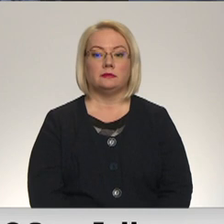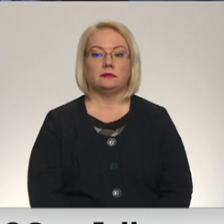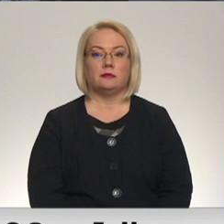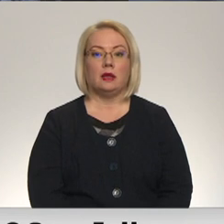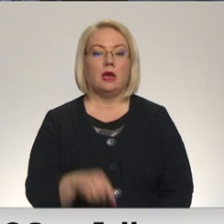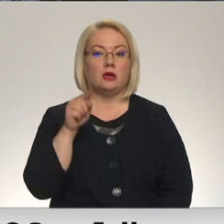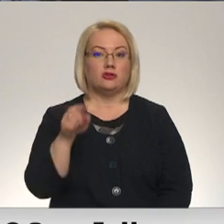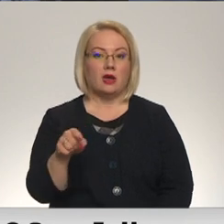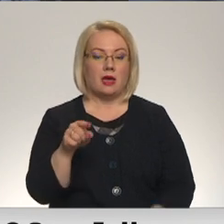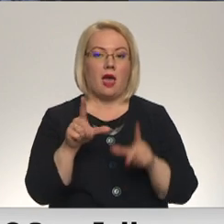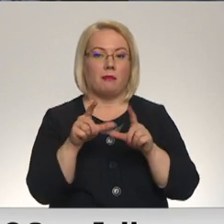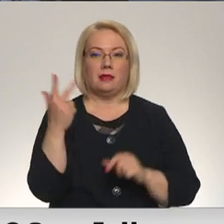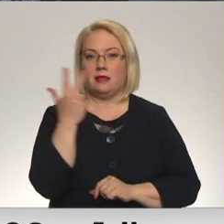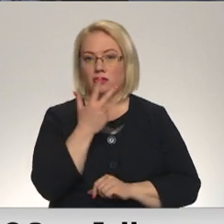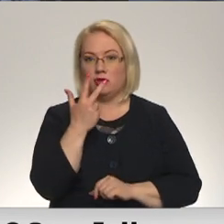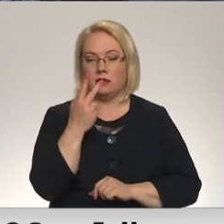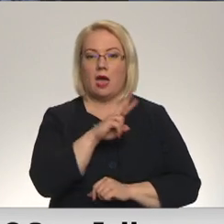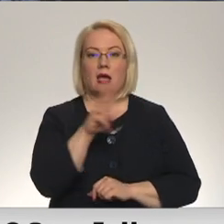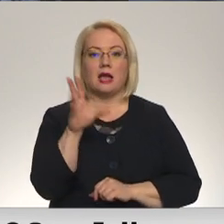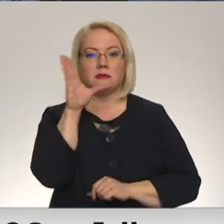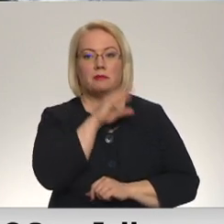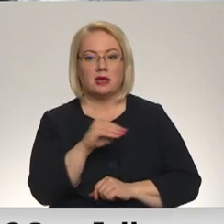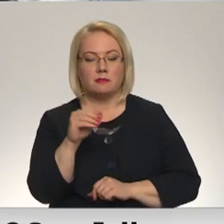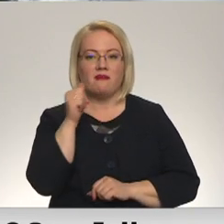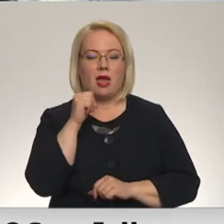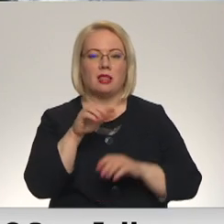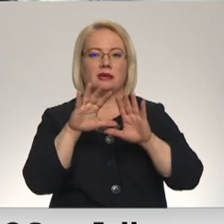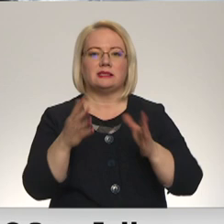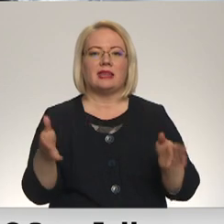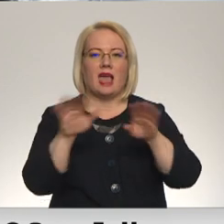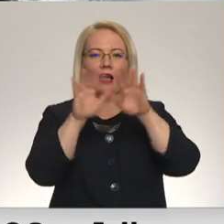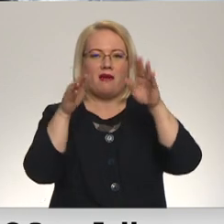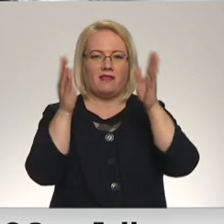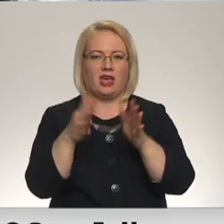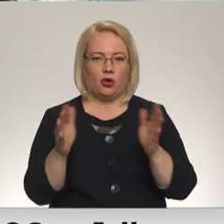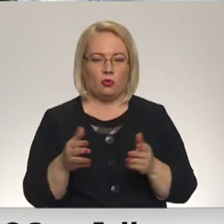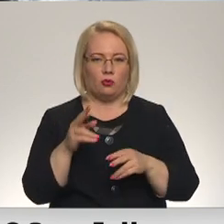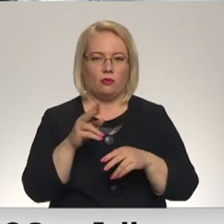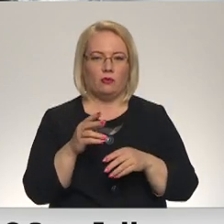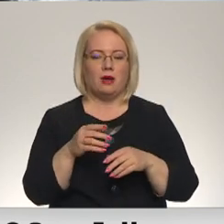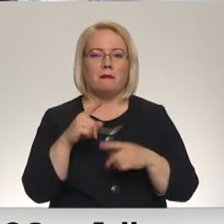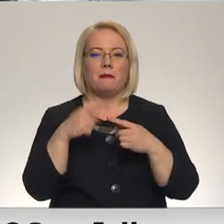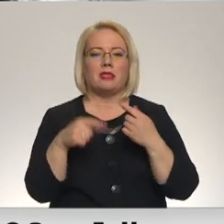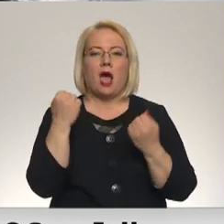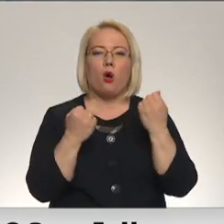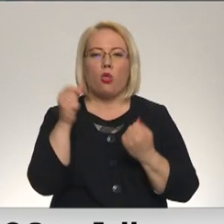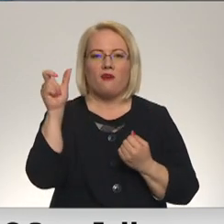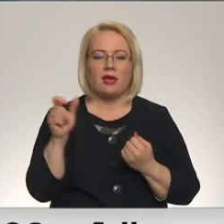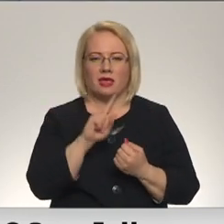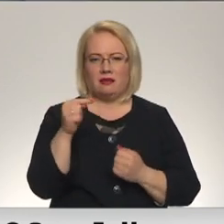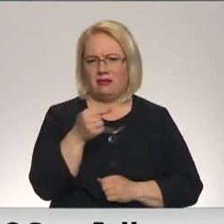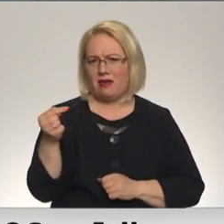Šajā aprīļa trešdienā kāds vēl paspēju uzvelt sniega vīru. Autovadītāji uz šorītu gan neatskatās pozitīvi.